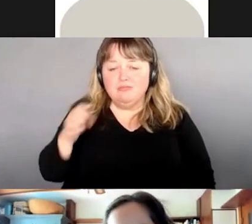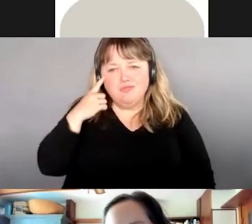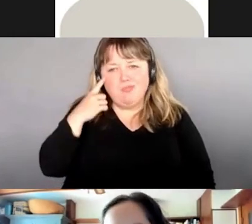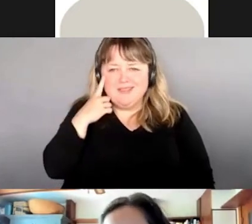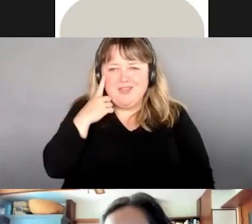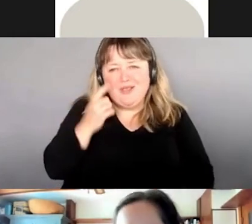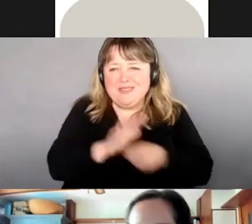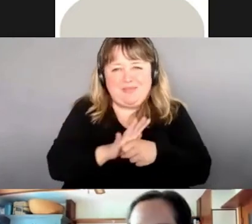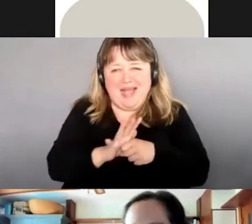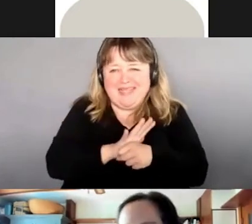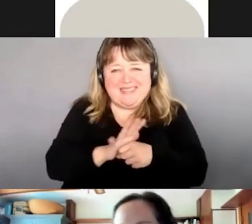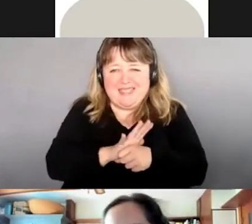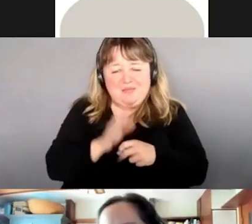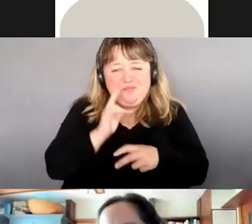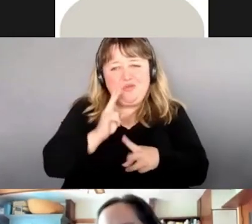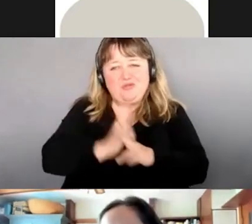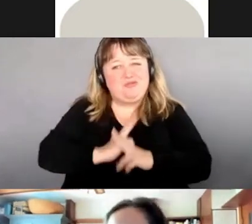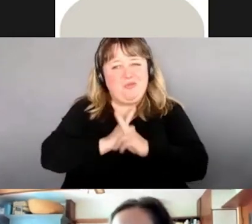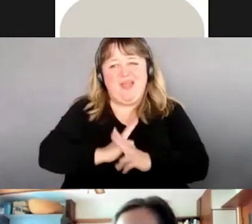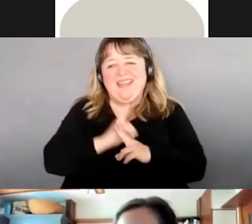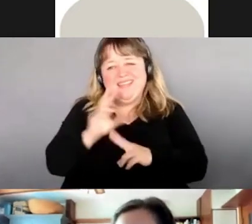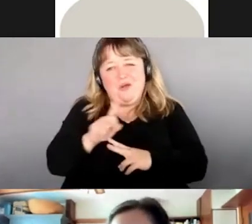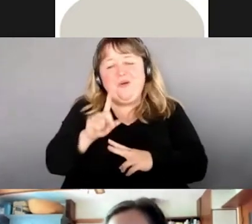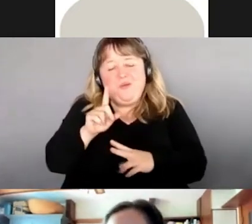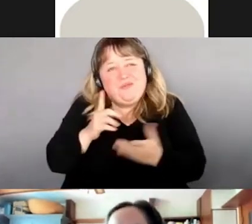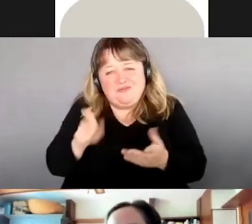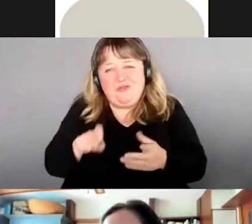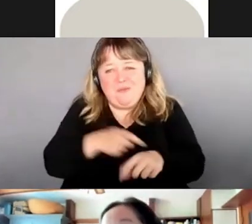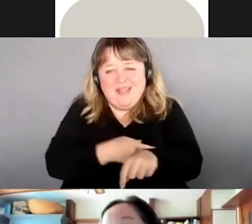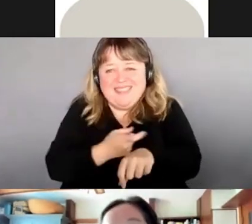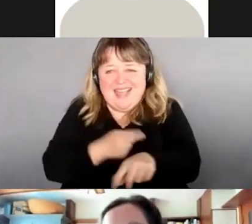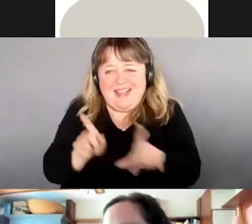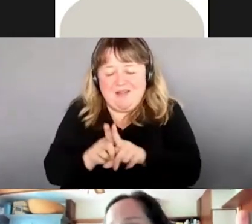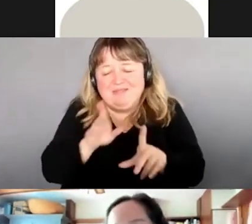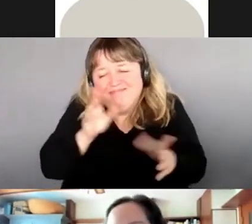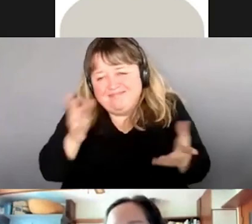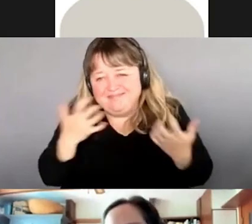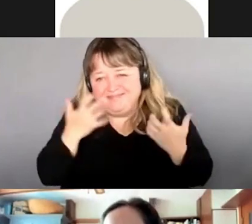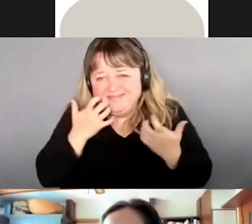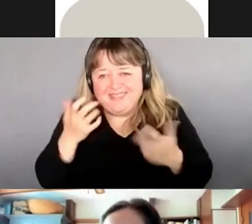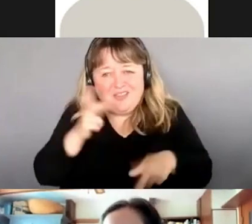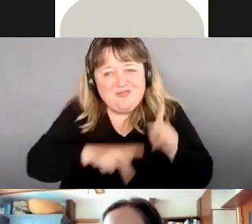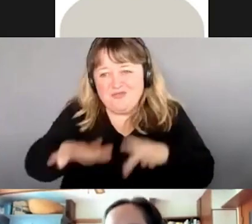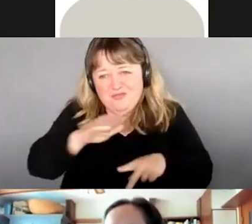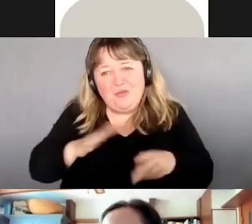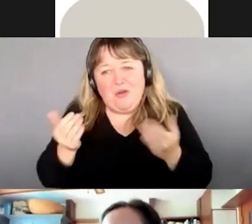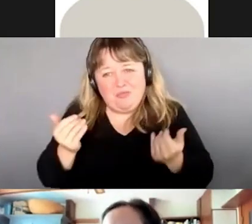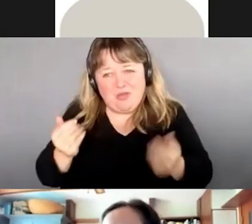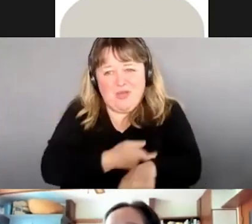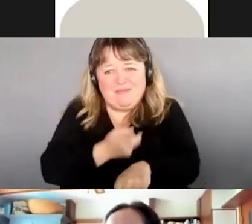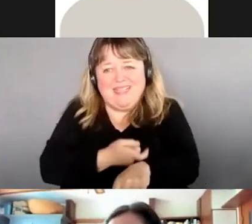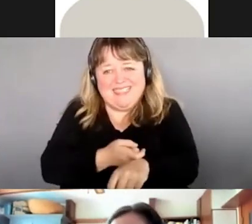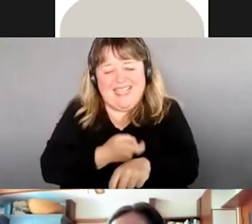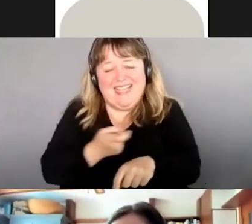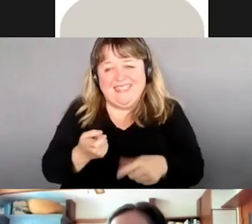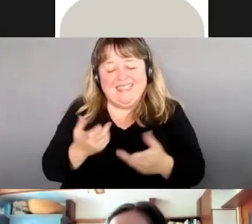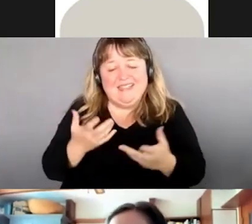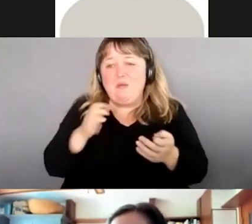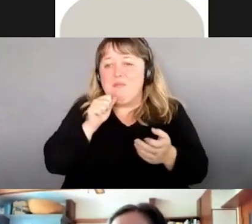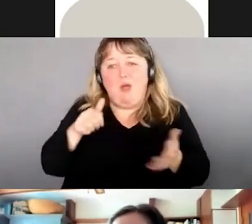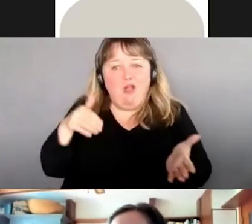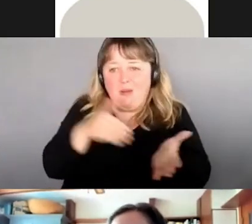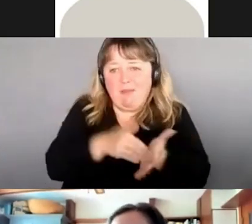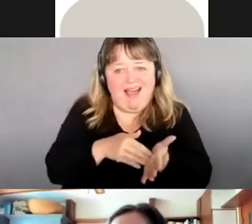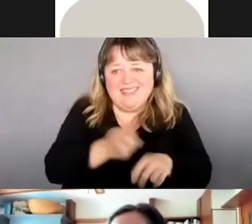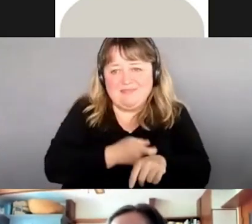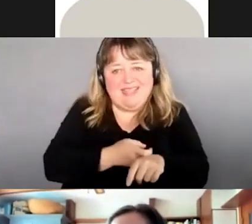que la sauge pour ne pas avoir besoin de médecins. On a tous besoin de médecins. Je ne pas du tout anti-médecine